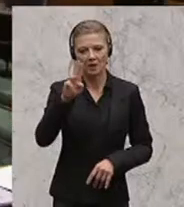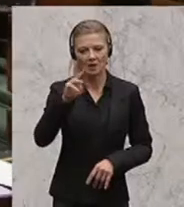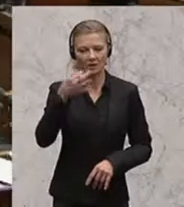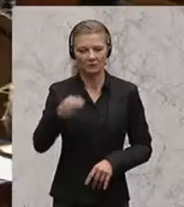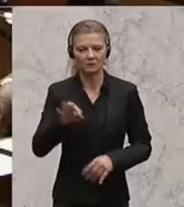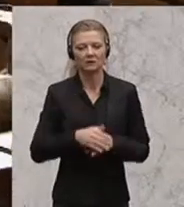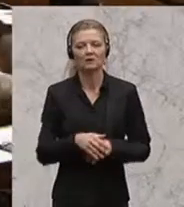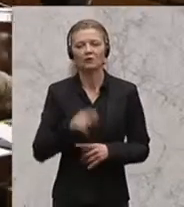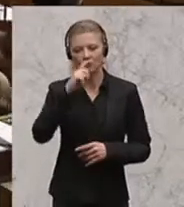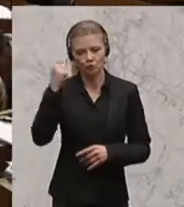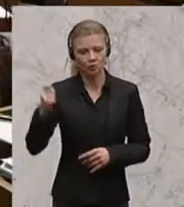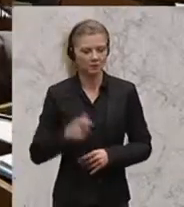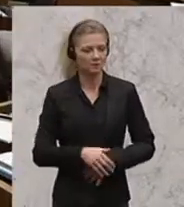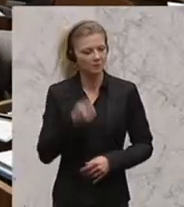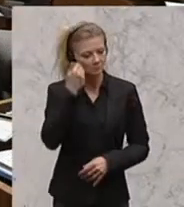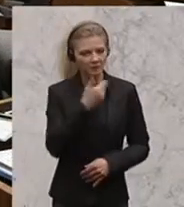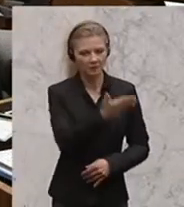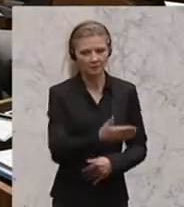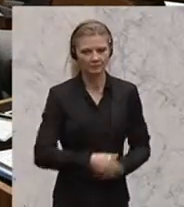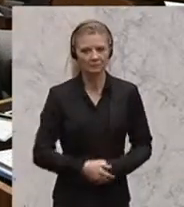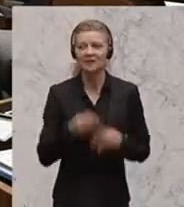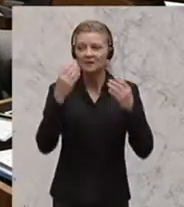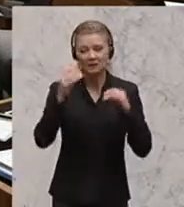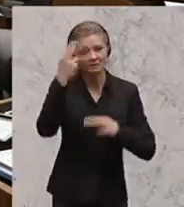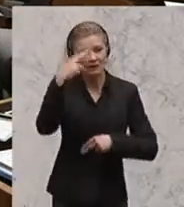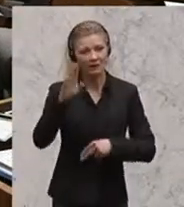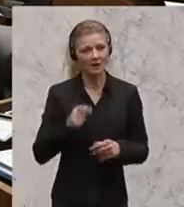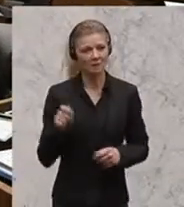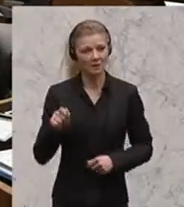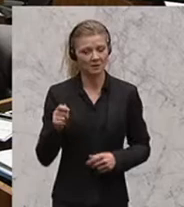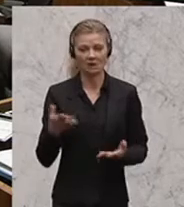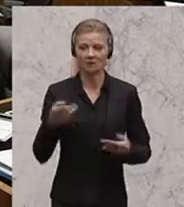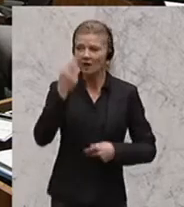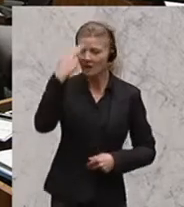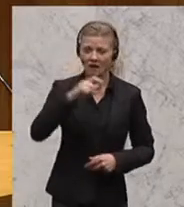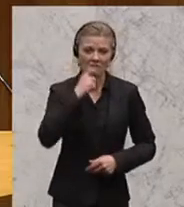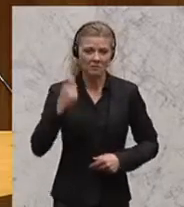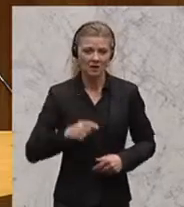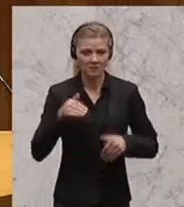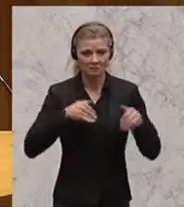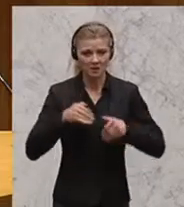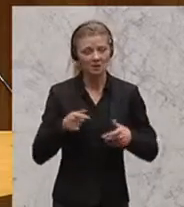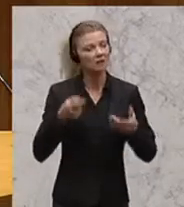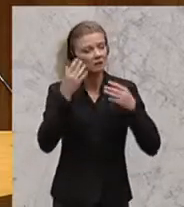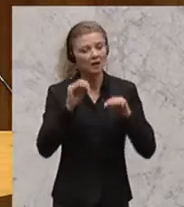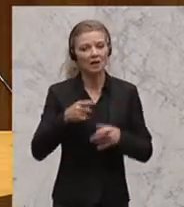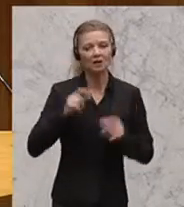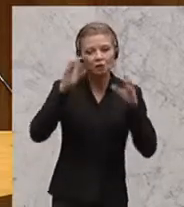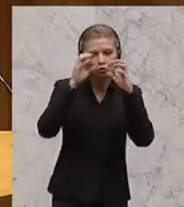Hubert Fuchs, FPÖ, ist der nächste Redner. Finanzminister, hohes Haus, werte Zuseherinnen und Zuseher,